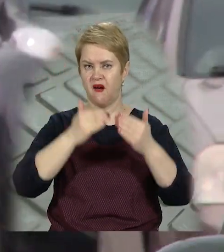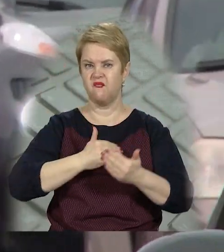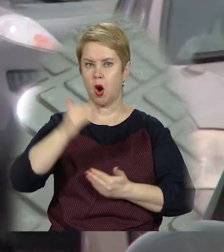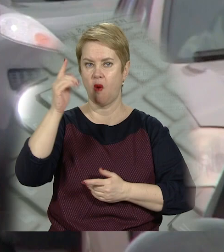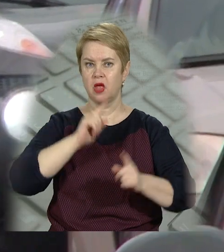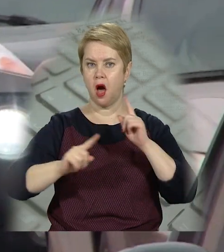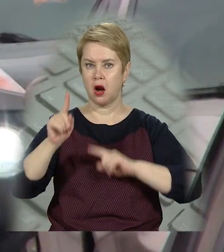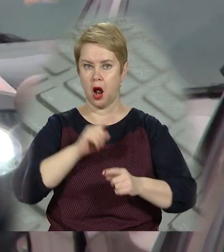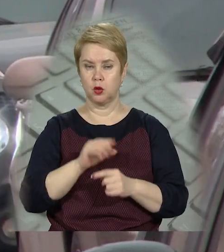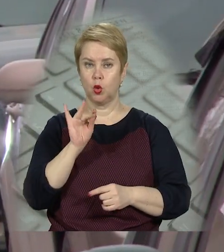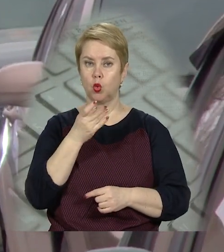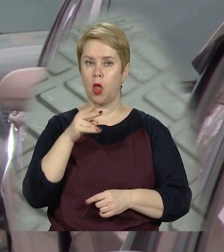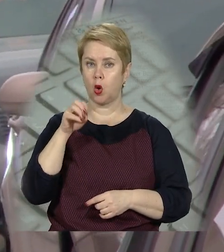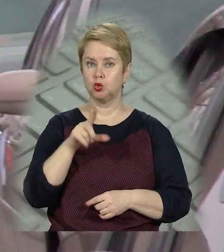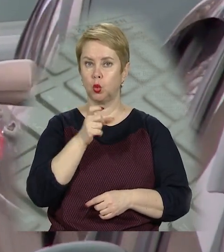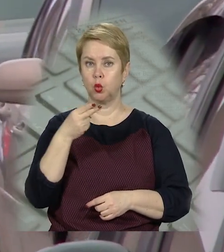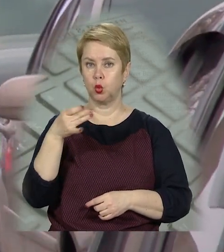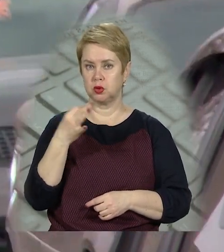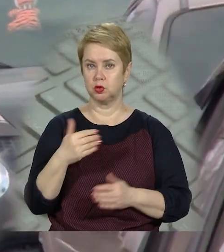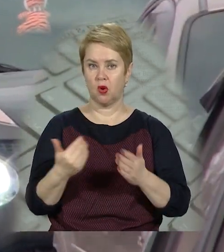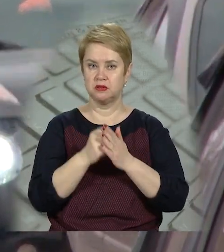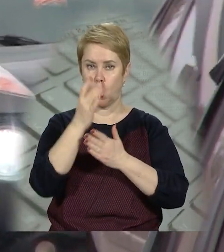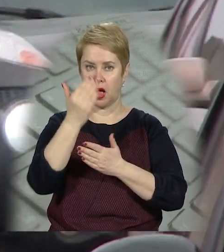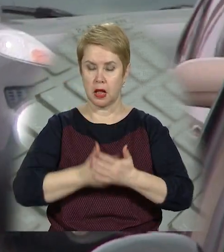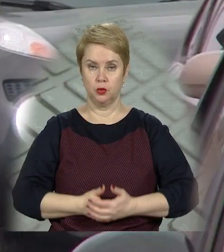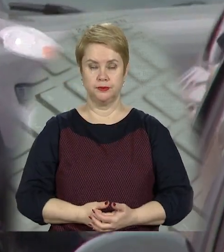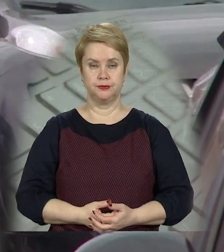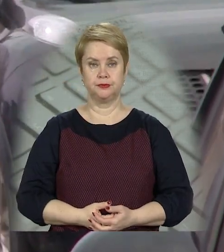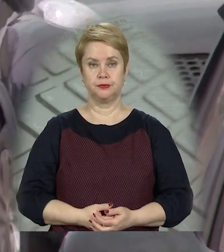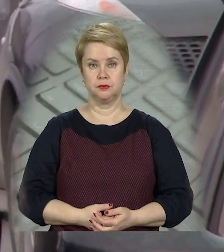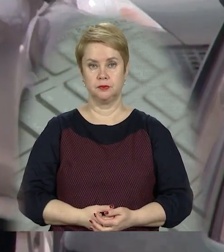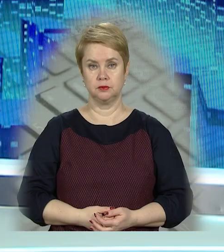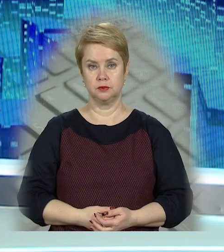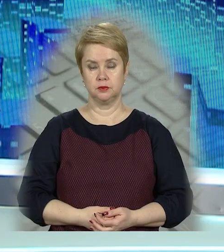Верховної Ради. Юлія Кочет, Олег Одринський, новини 11 каналу.